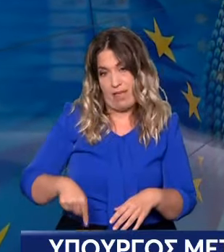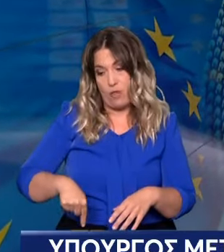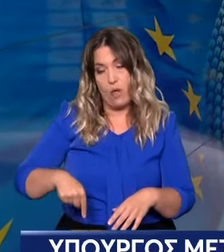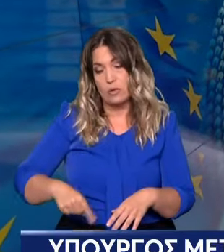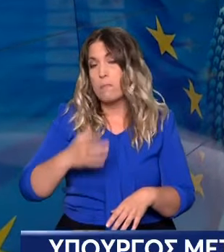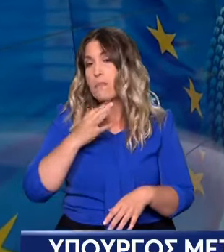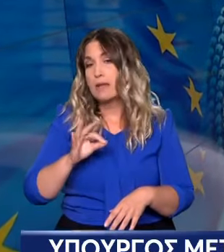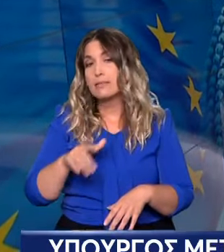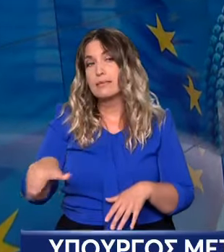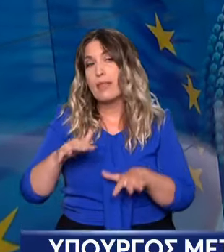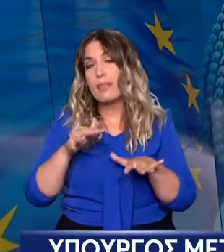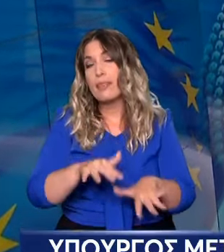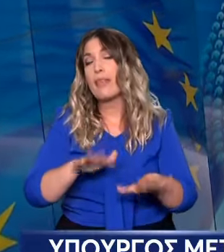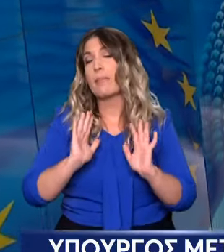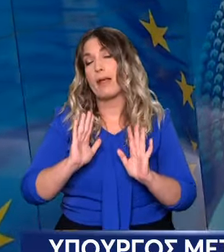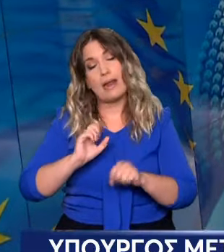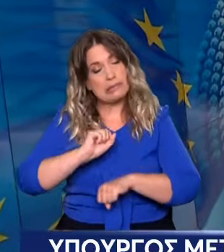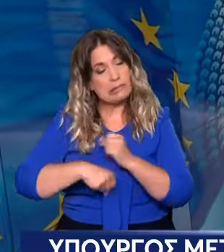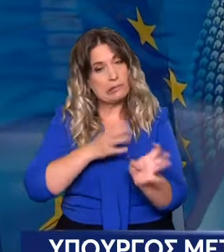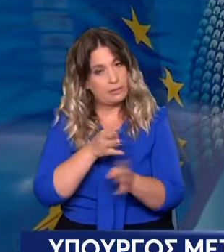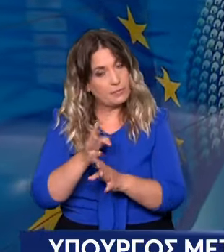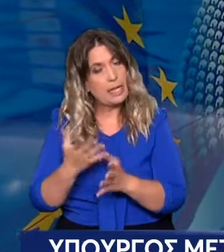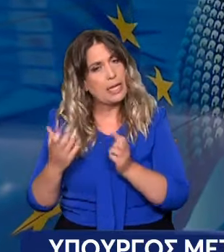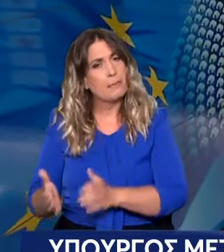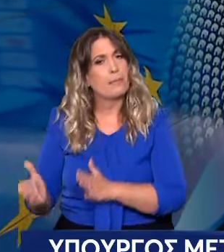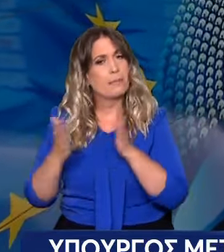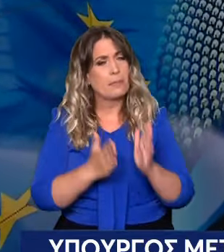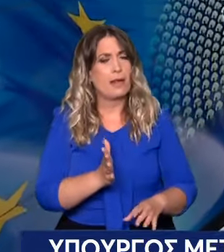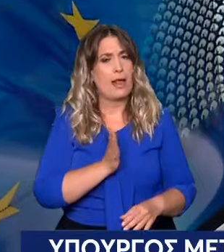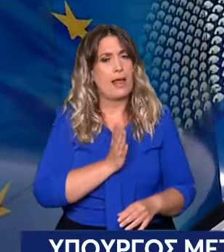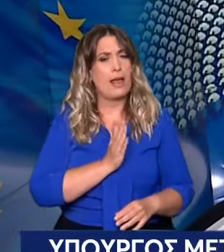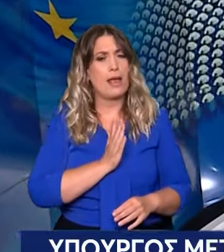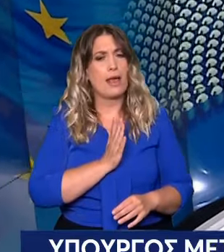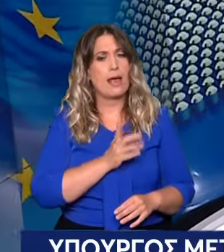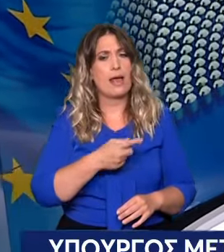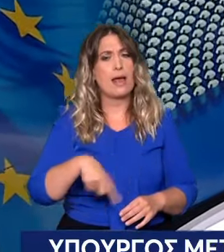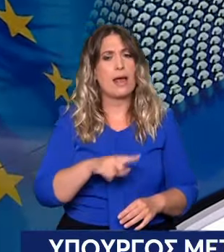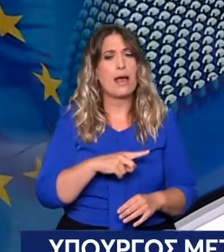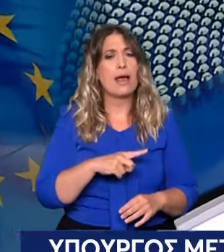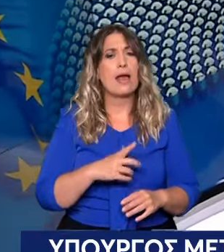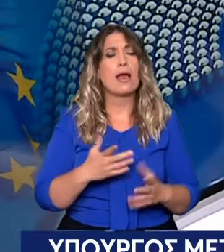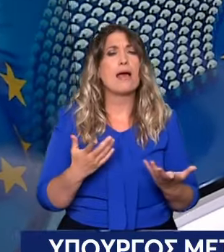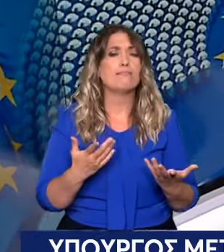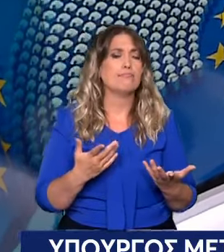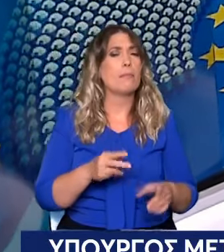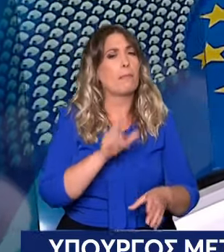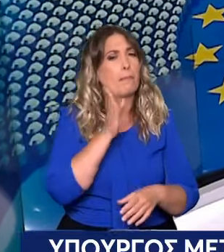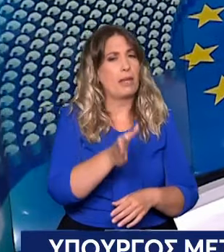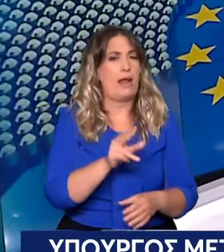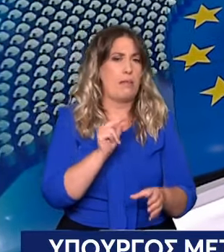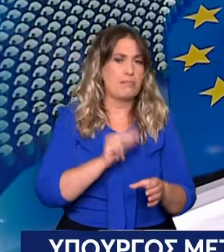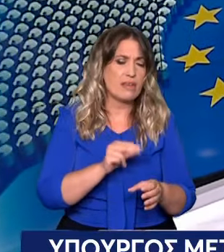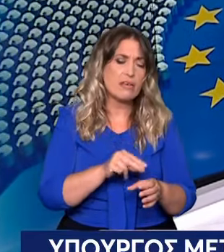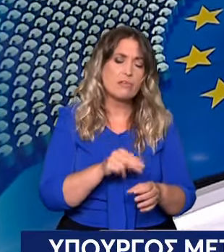το κρίσιμο διακύβευμα. Υπάρχουν όμως και αυτοί, και δεν πρέπει να το προσπερνάμε, που έστειναν ένα ηχηρό πολιτικό μήνυμα. Μείναν σπίτι τους